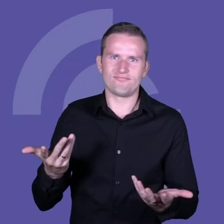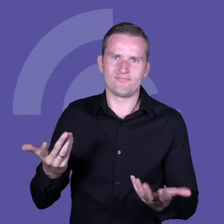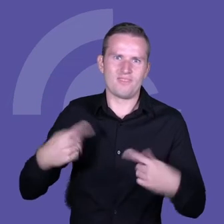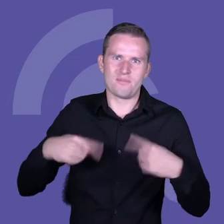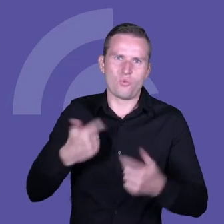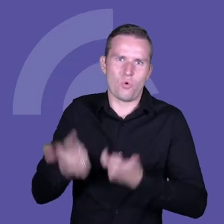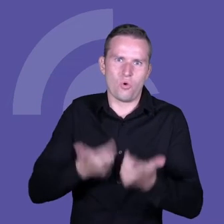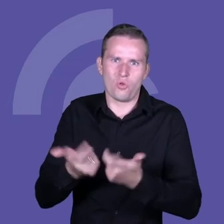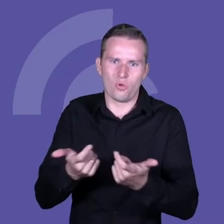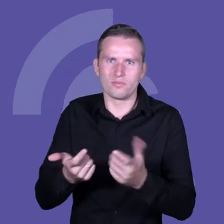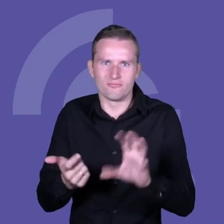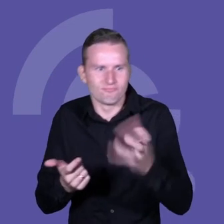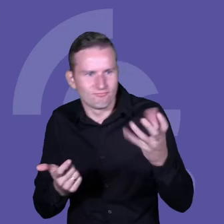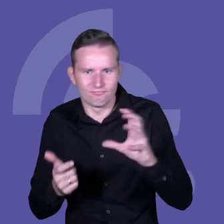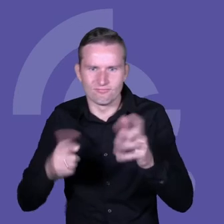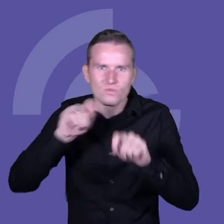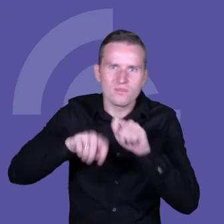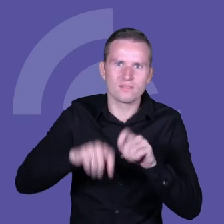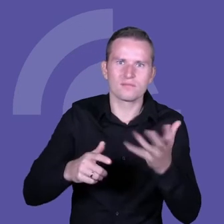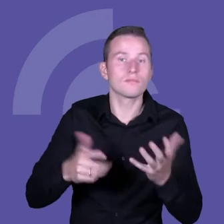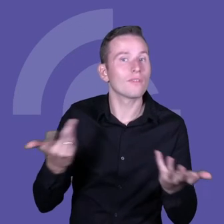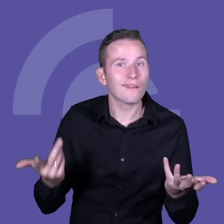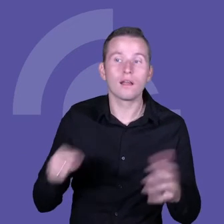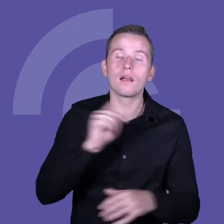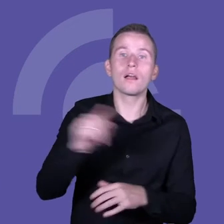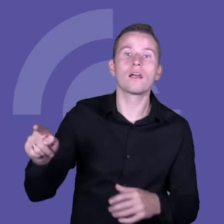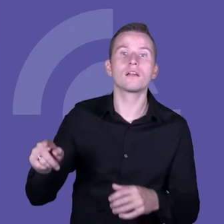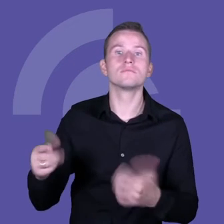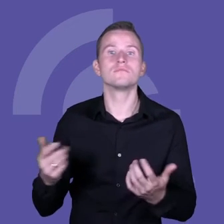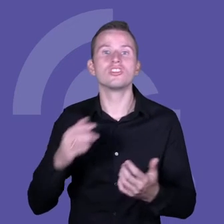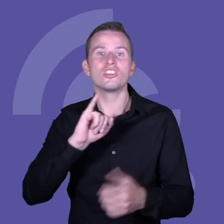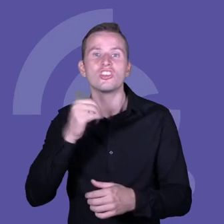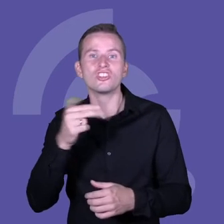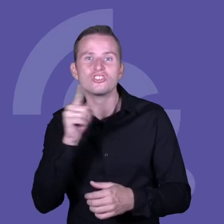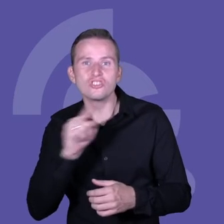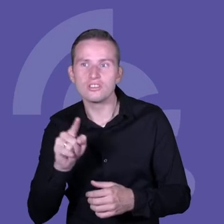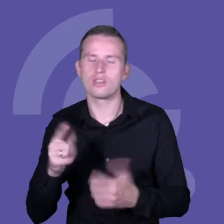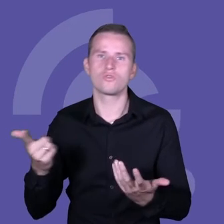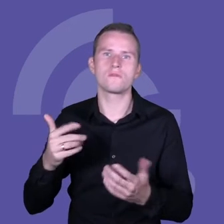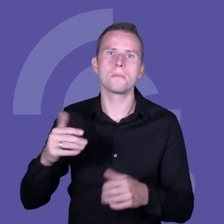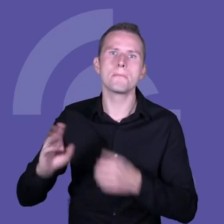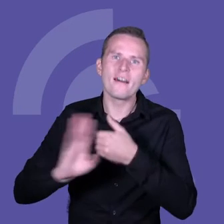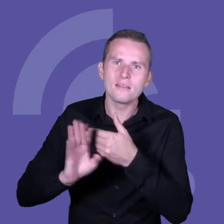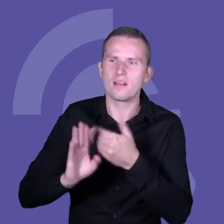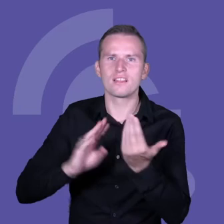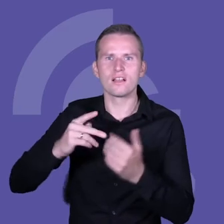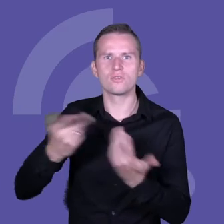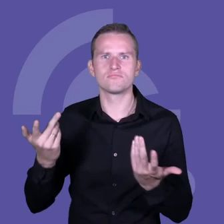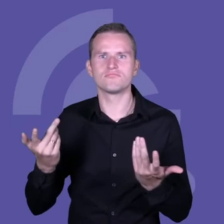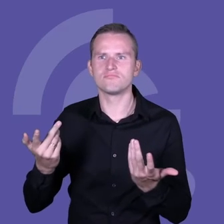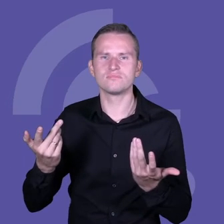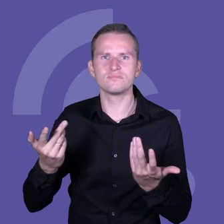ludzi i to nie tylko kompetencje inżynierów, matematyków, fizyków, osób od zarządzania energią i tak dalej,